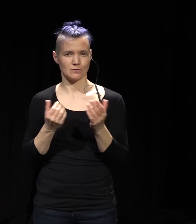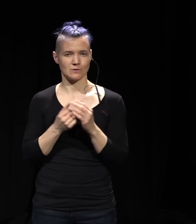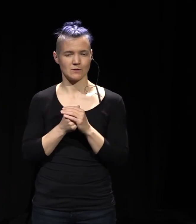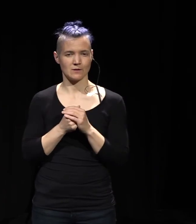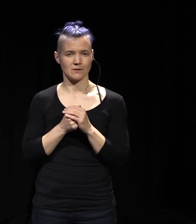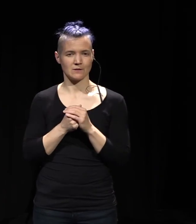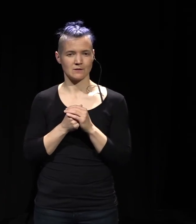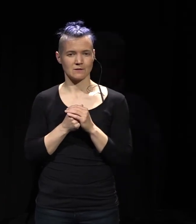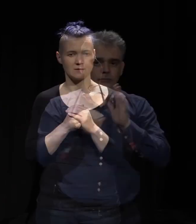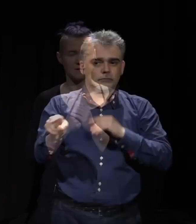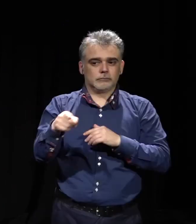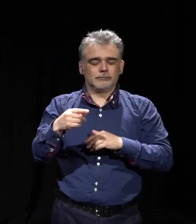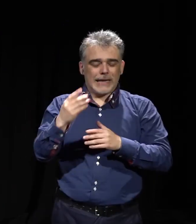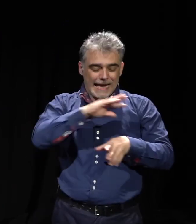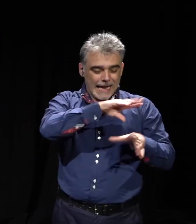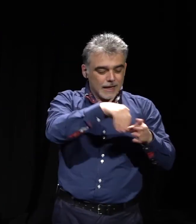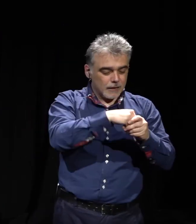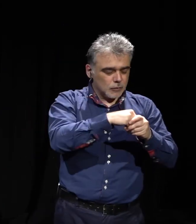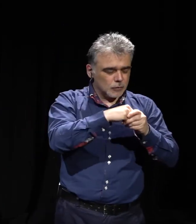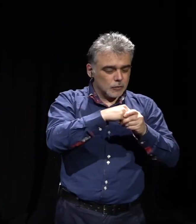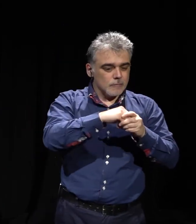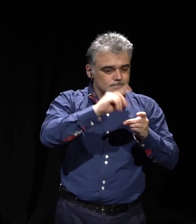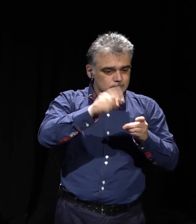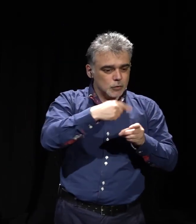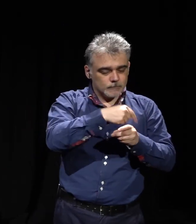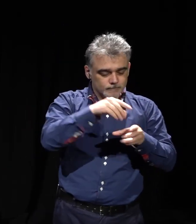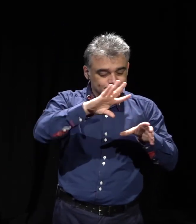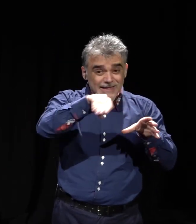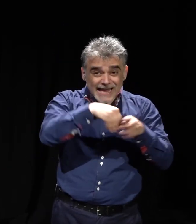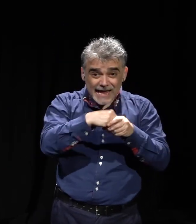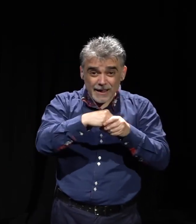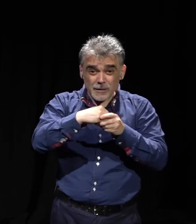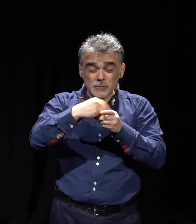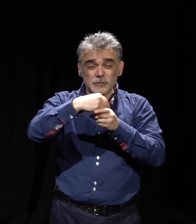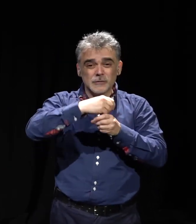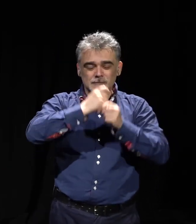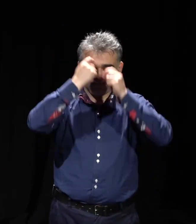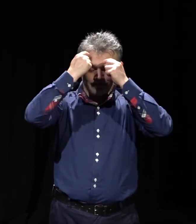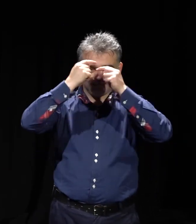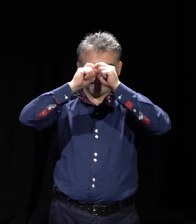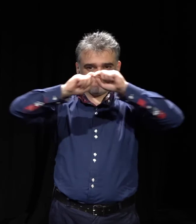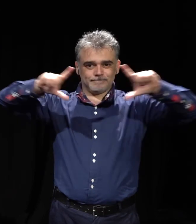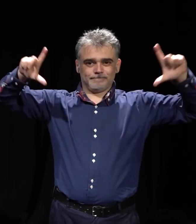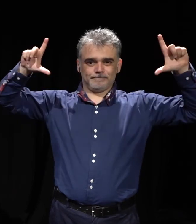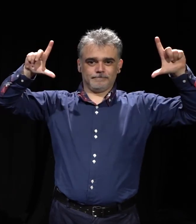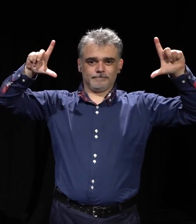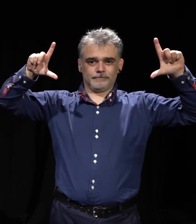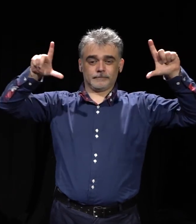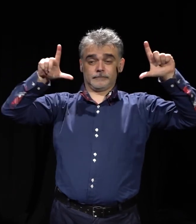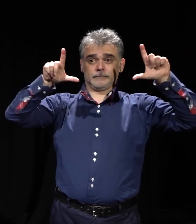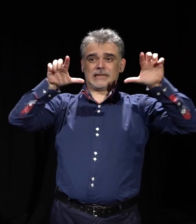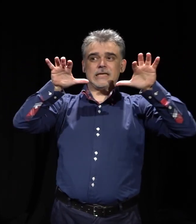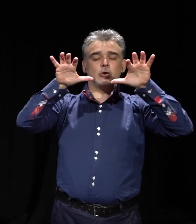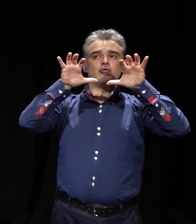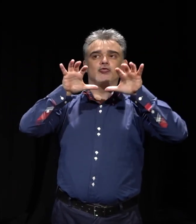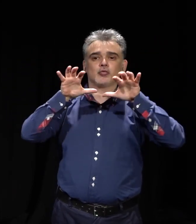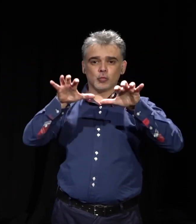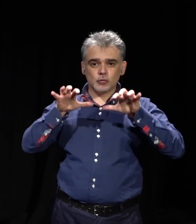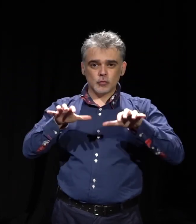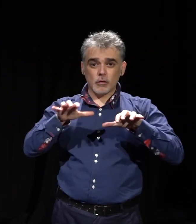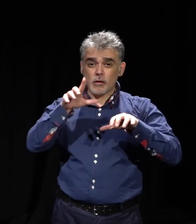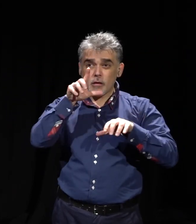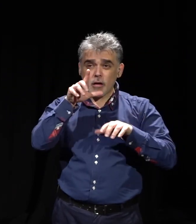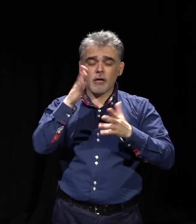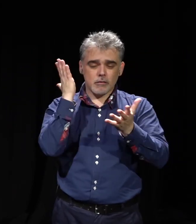zu begreifen, wo die Strukturen komplett verändert werden müssen